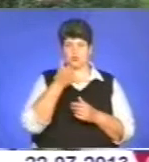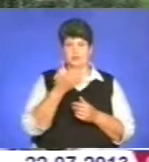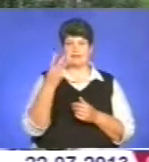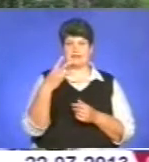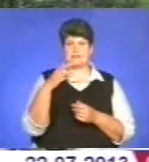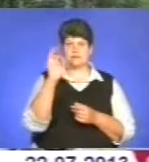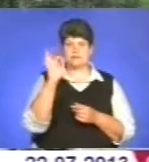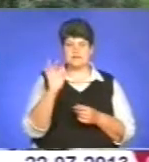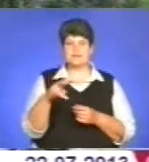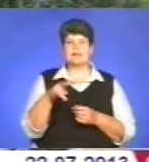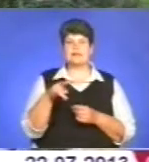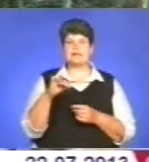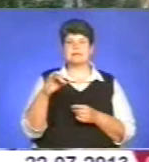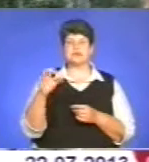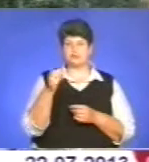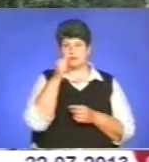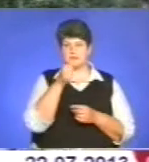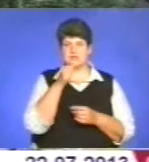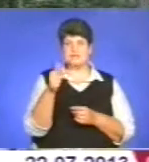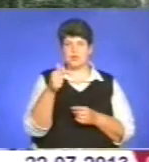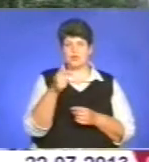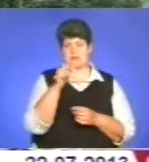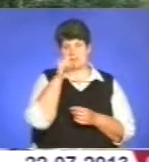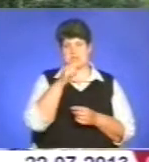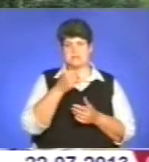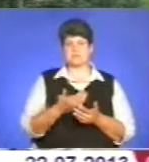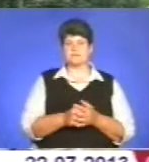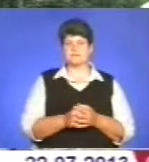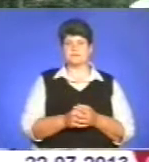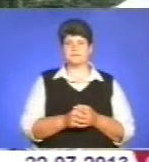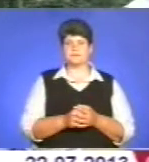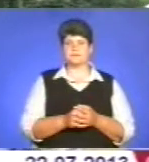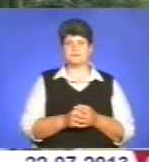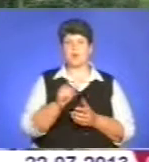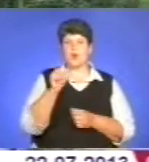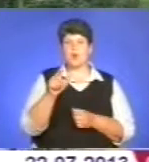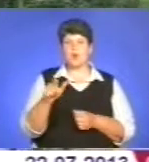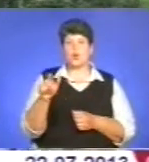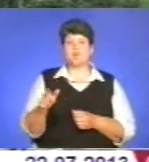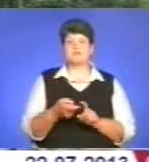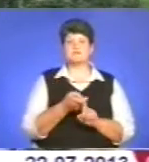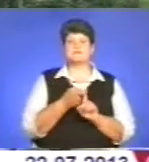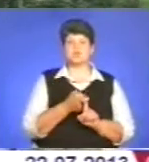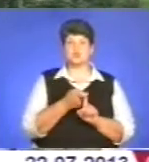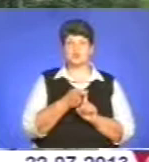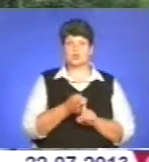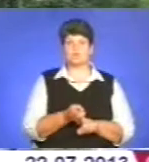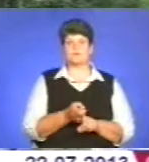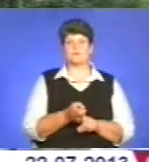% за листопад місяця, також за грудень місяць. І люди в зв'язку з